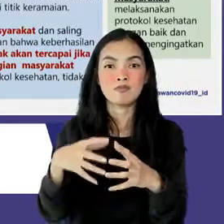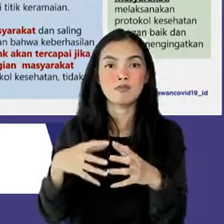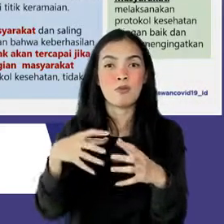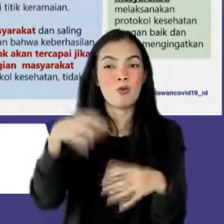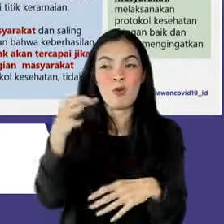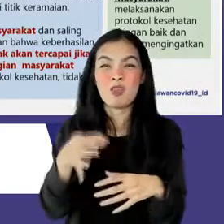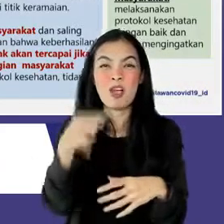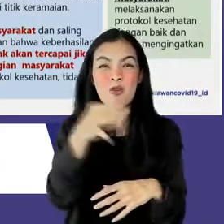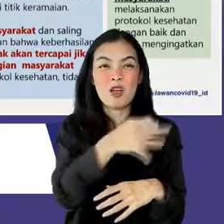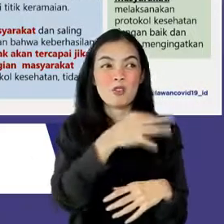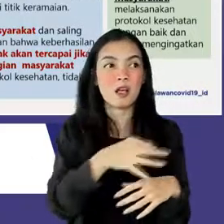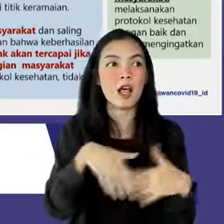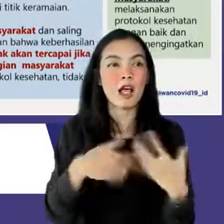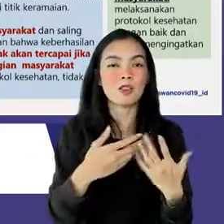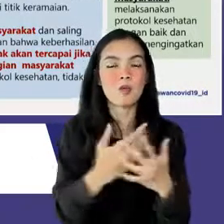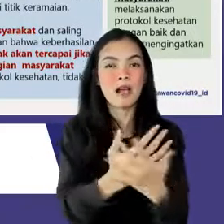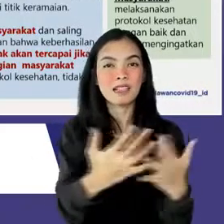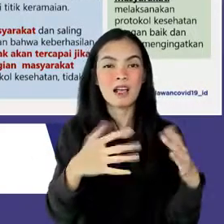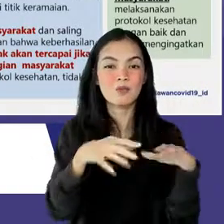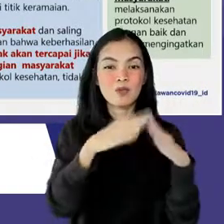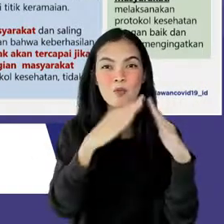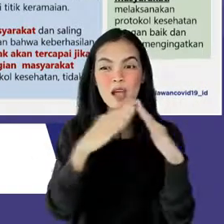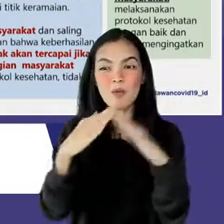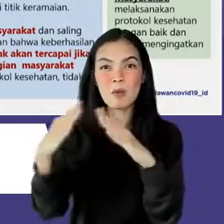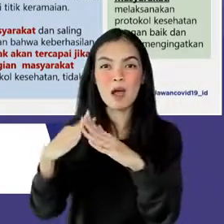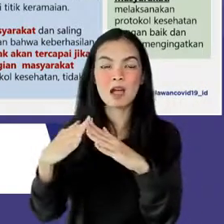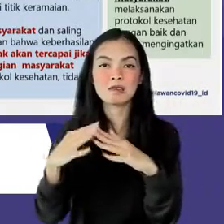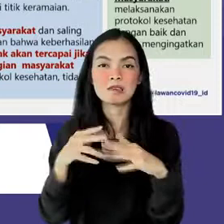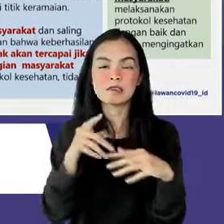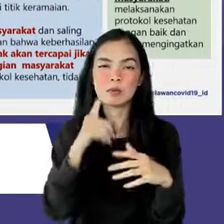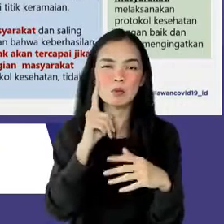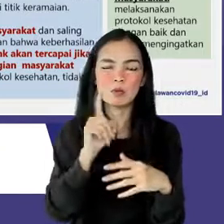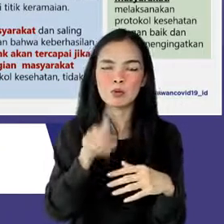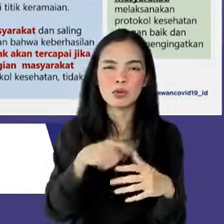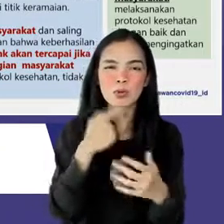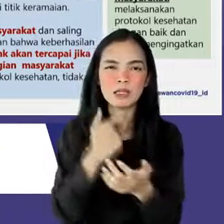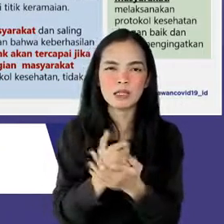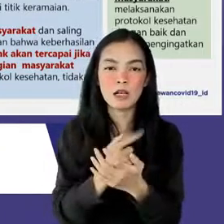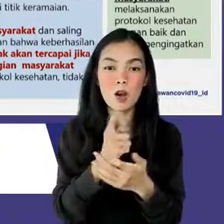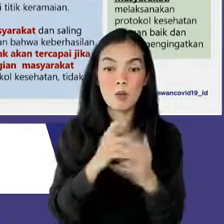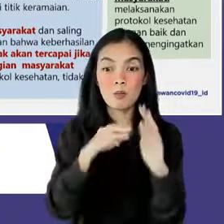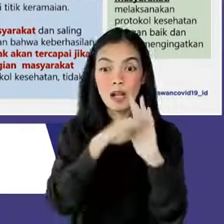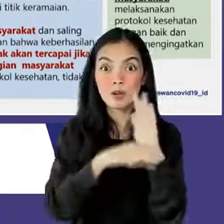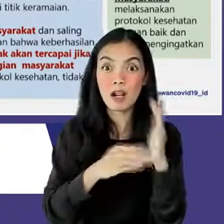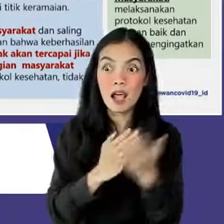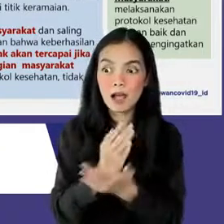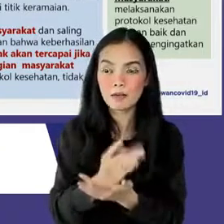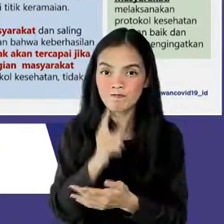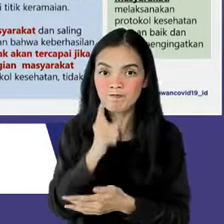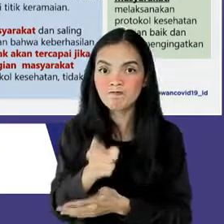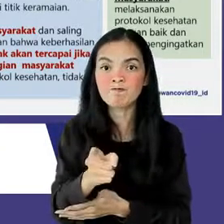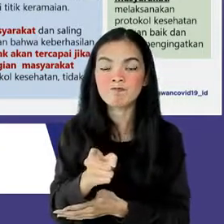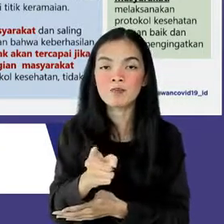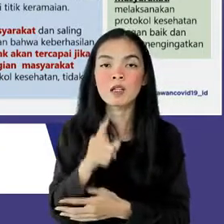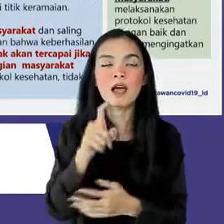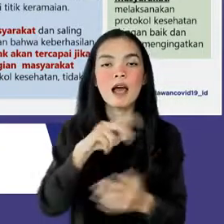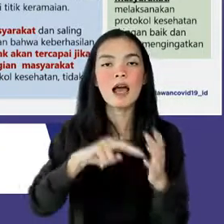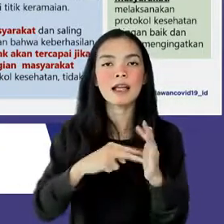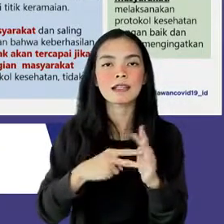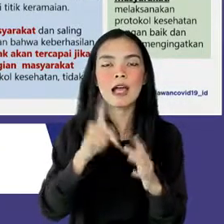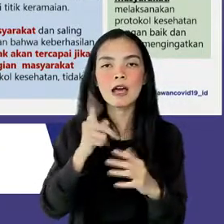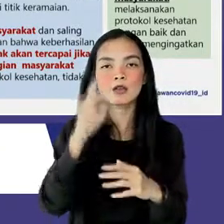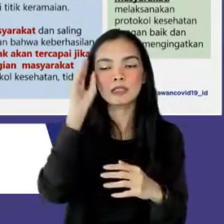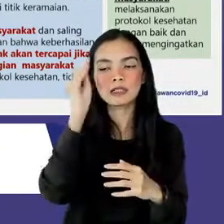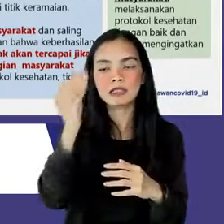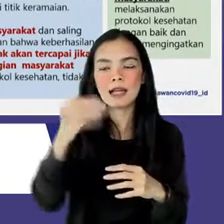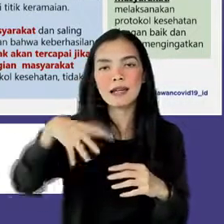menunjukkan belum menyeluruhnya operasi justisi dan penindakan pelanggaran. Perlu ada perencanaan wilayah